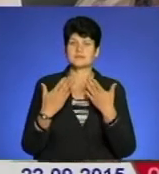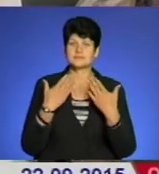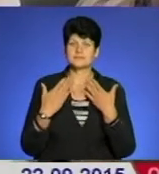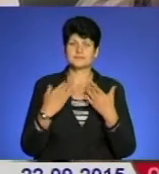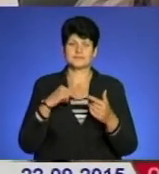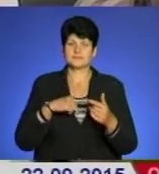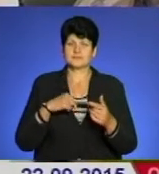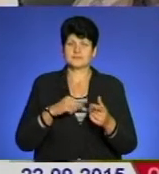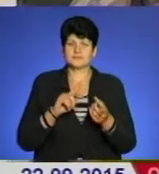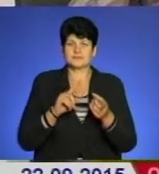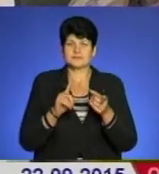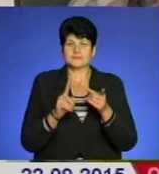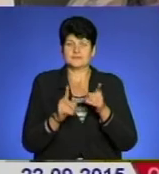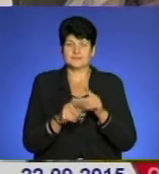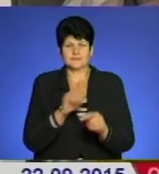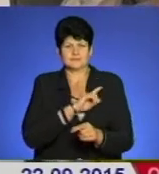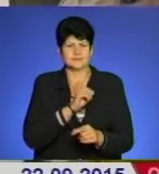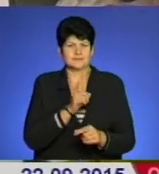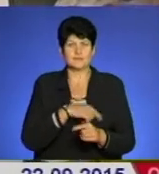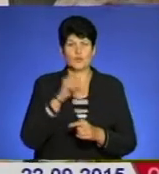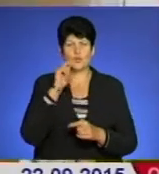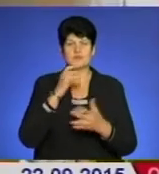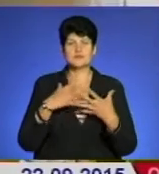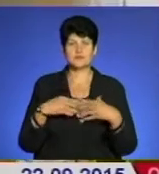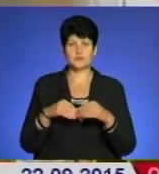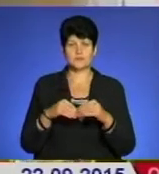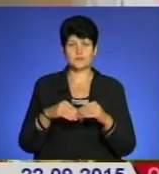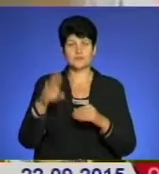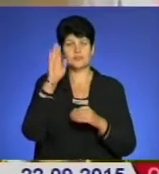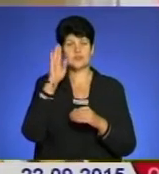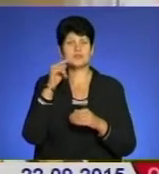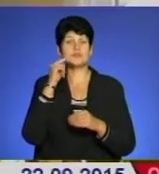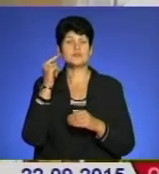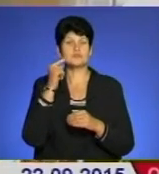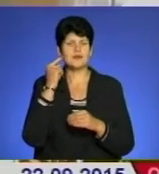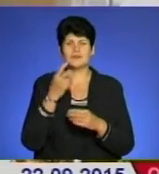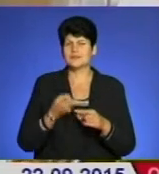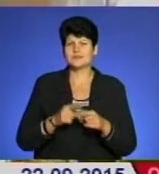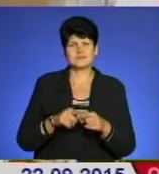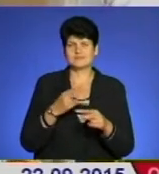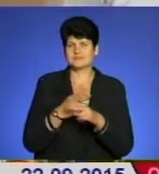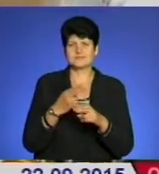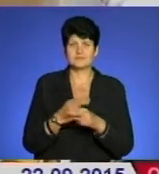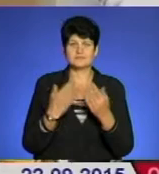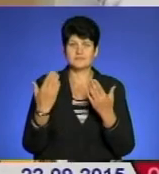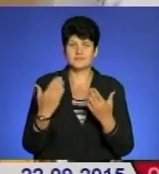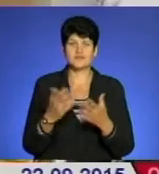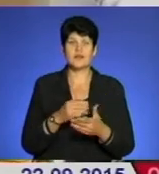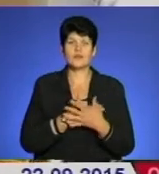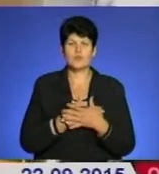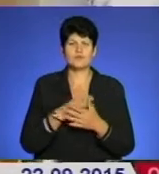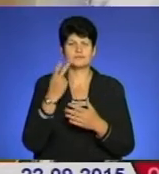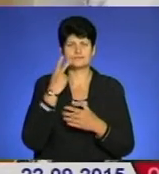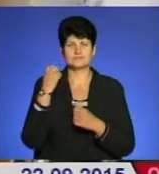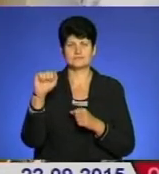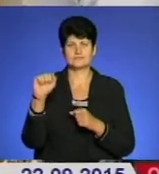поріднених душ переросло у міцну українську сім'ю. Чоловік із Росії, та це не стало на заваді їх союзу. Любов завжди